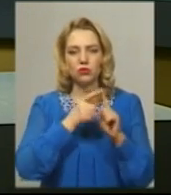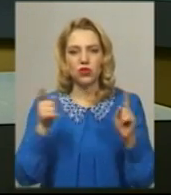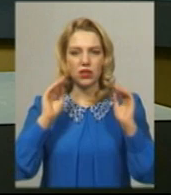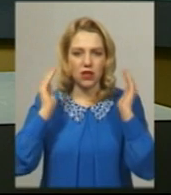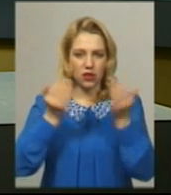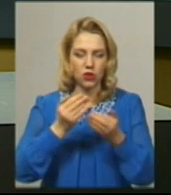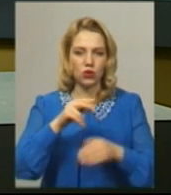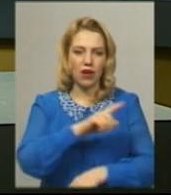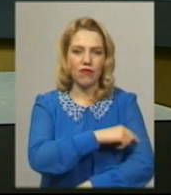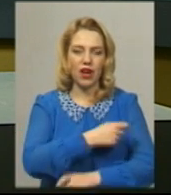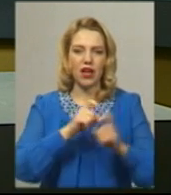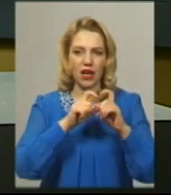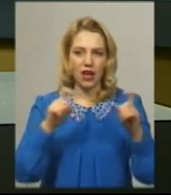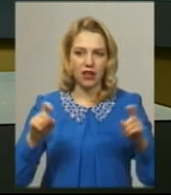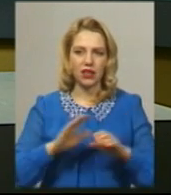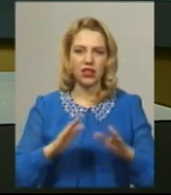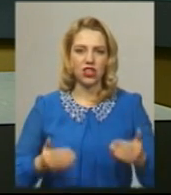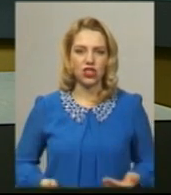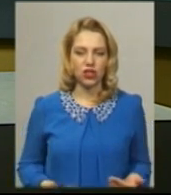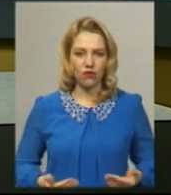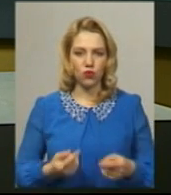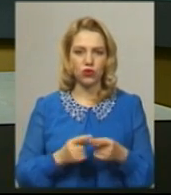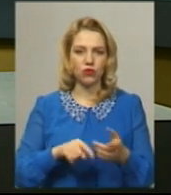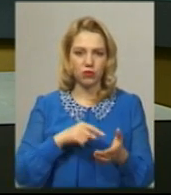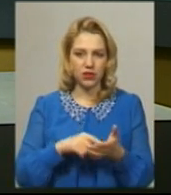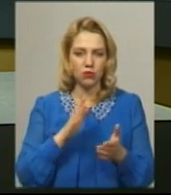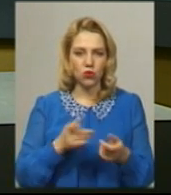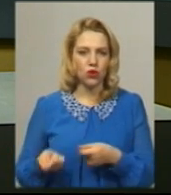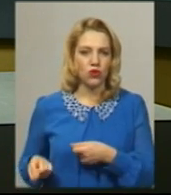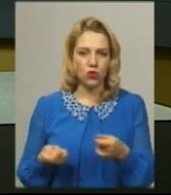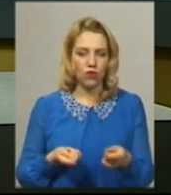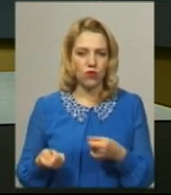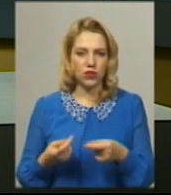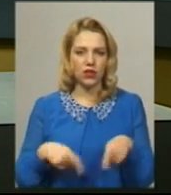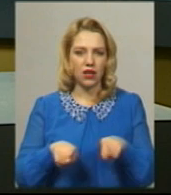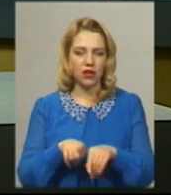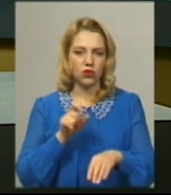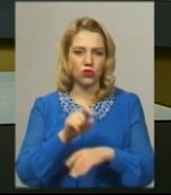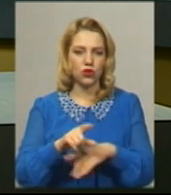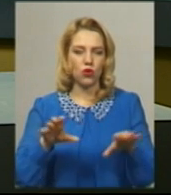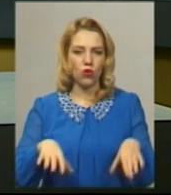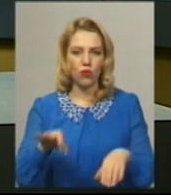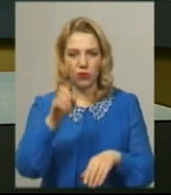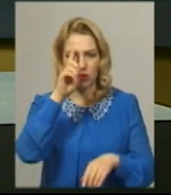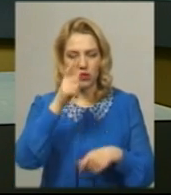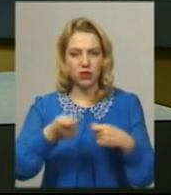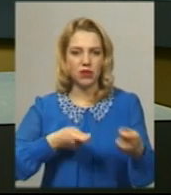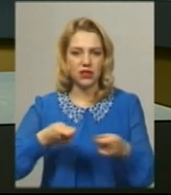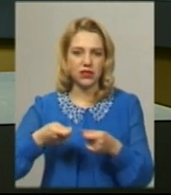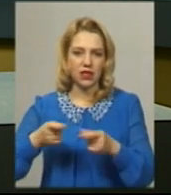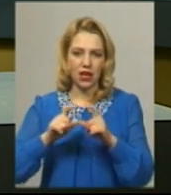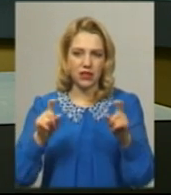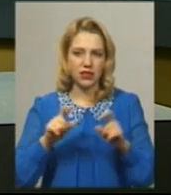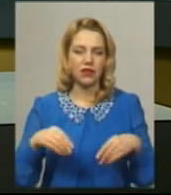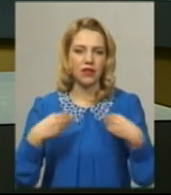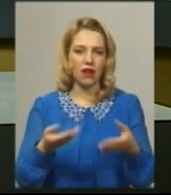лікарнях і не живуть у цих населених пунктах, довозитимуть до місць роботи. Таке доручення головам обласних державних адміністрацій дав